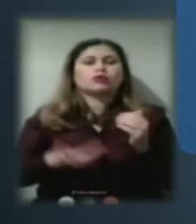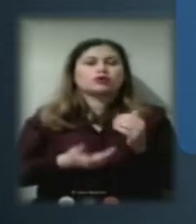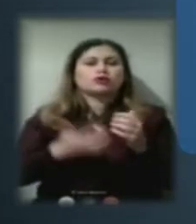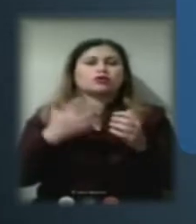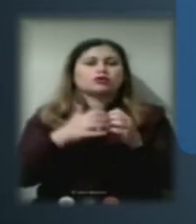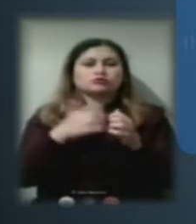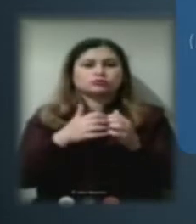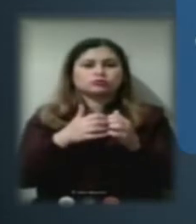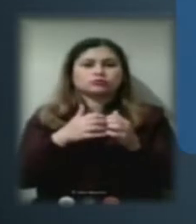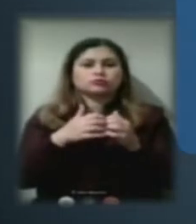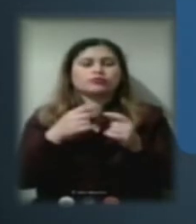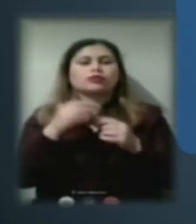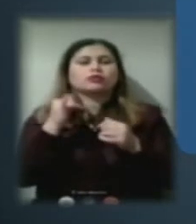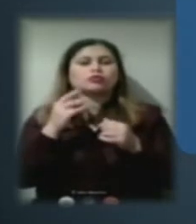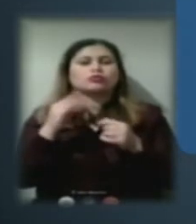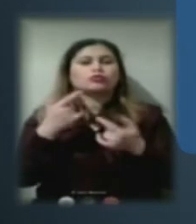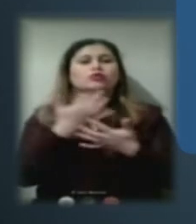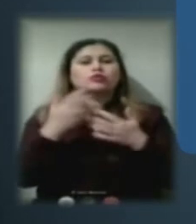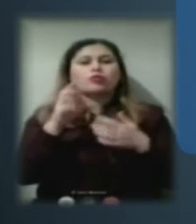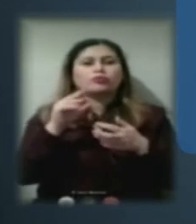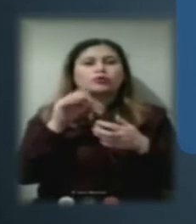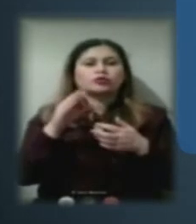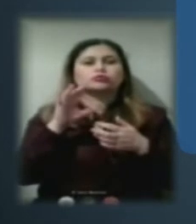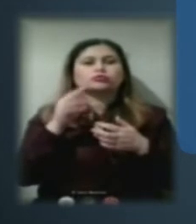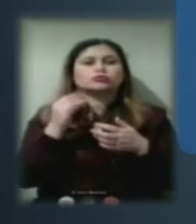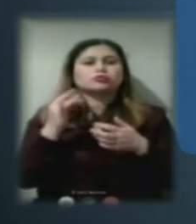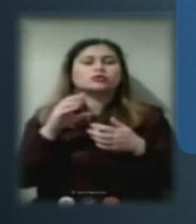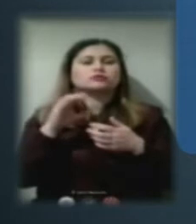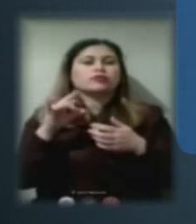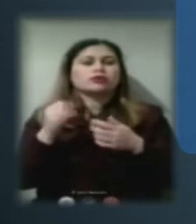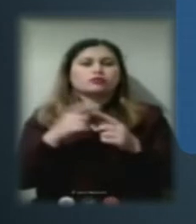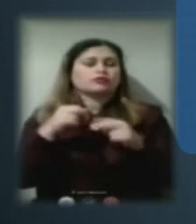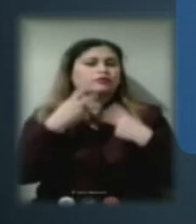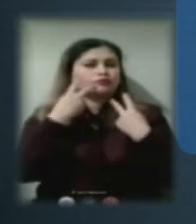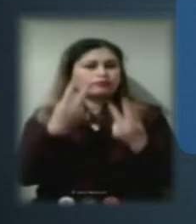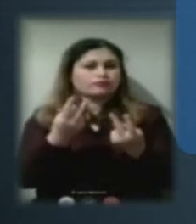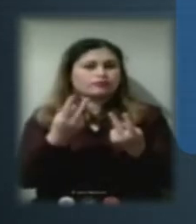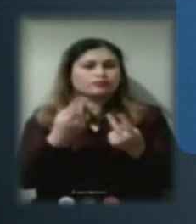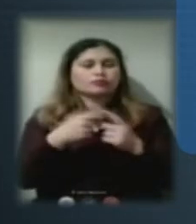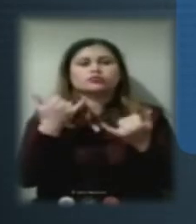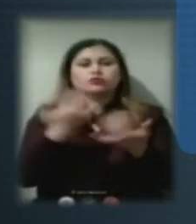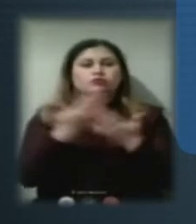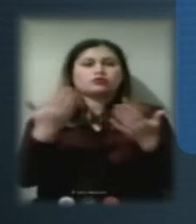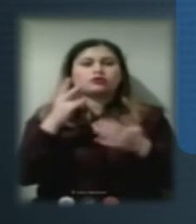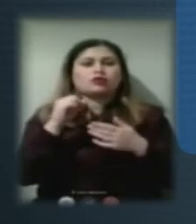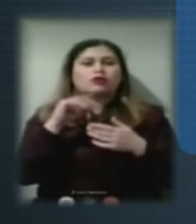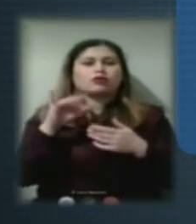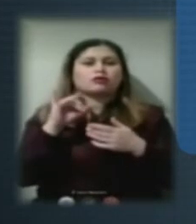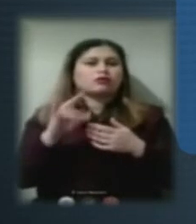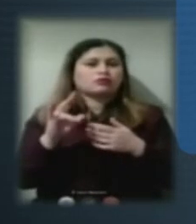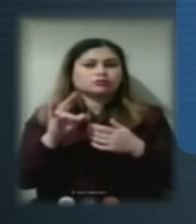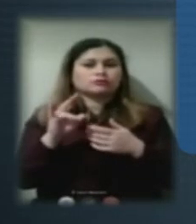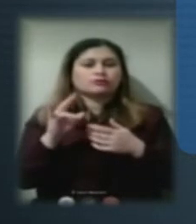різних об'єктів соціальної сфери. От ми бачимо зараз на екранах цей розподіл. І